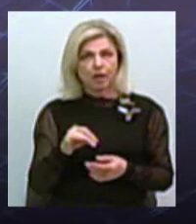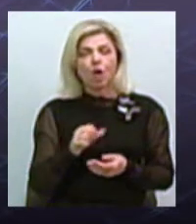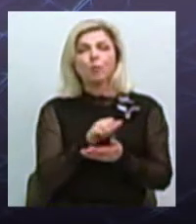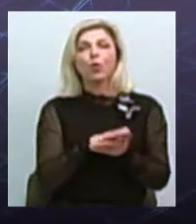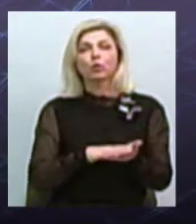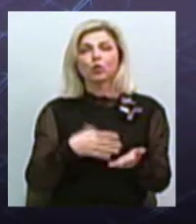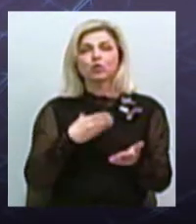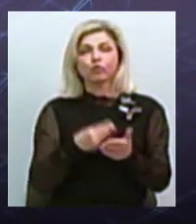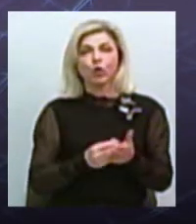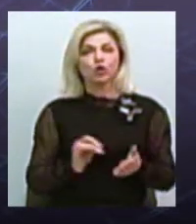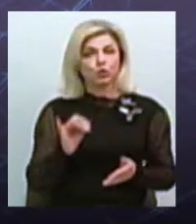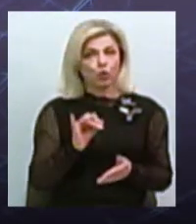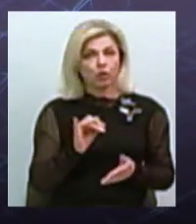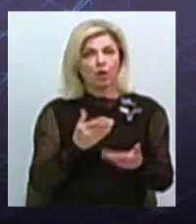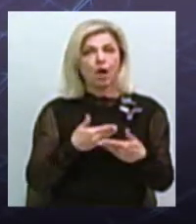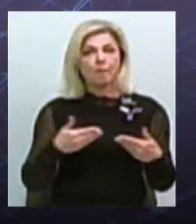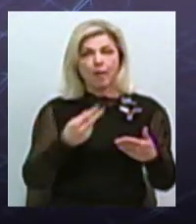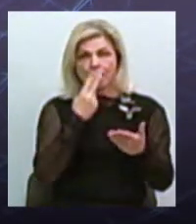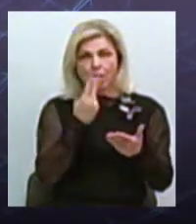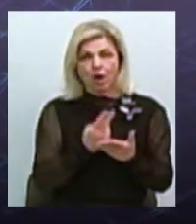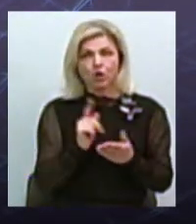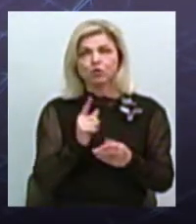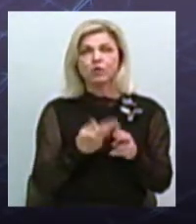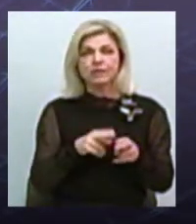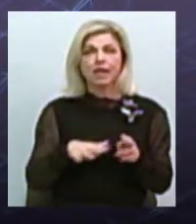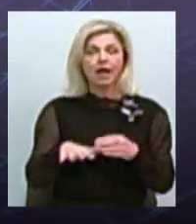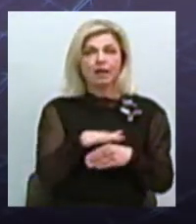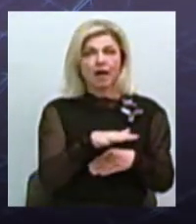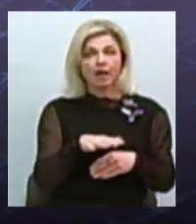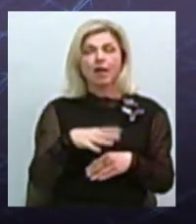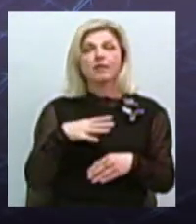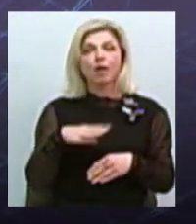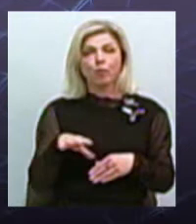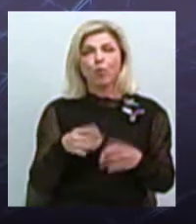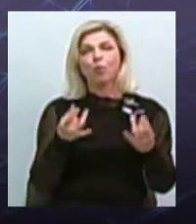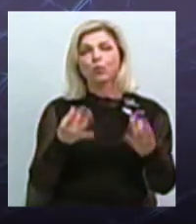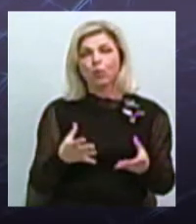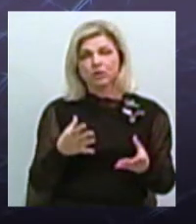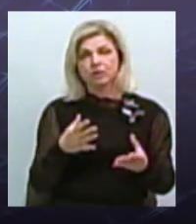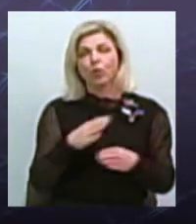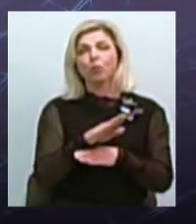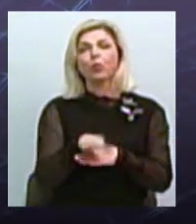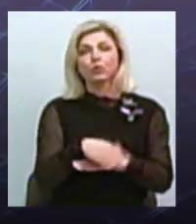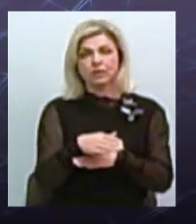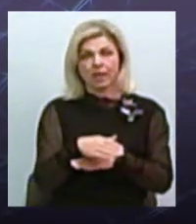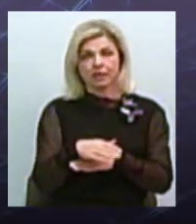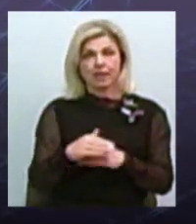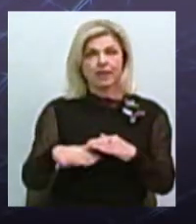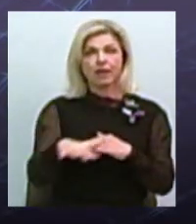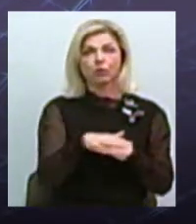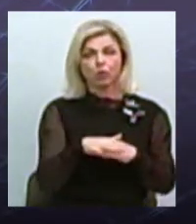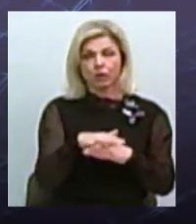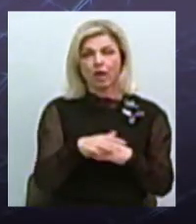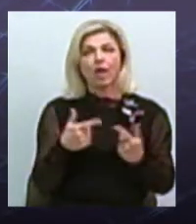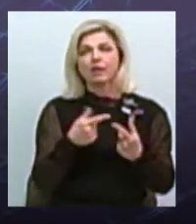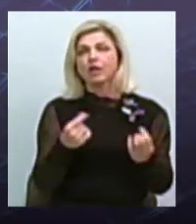історію. Ми показуємо, що цей край, він не був просто знелюдненою територією, на